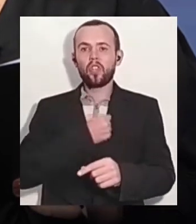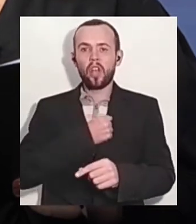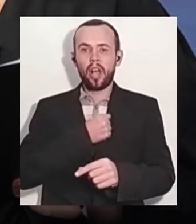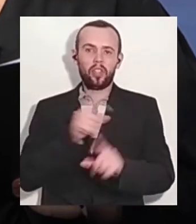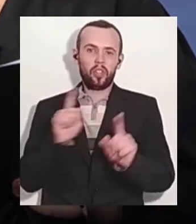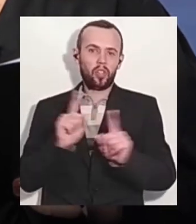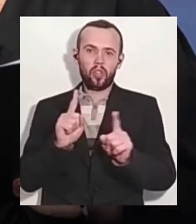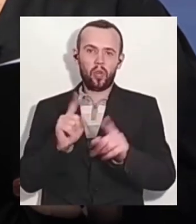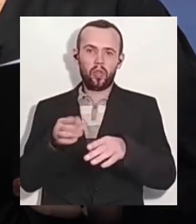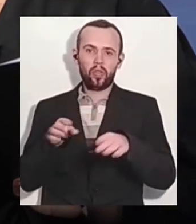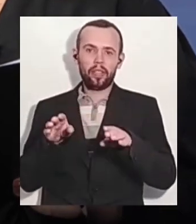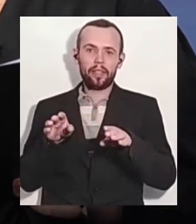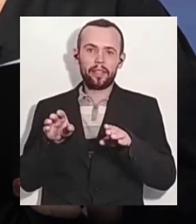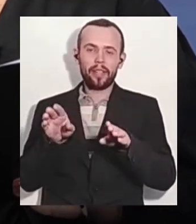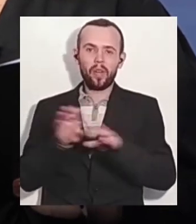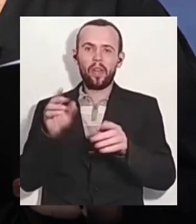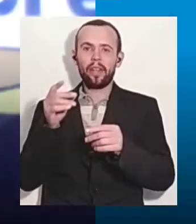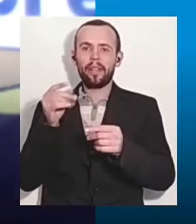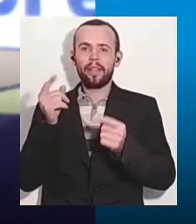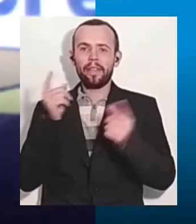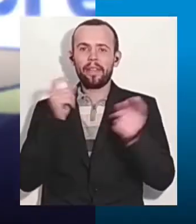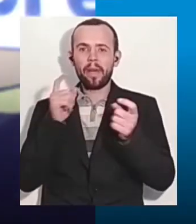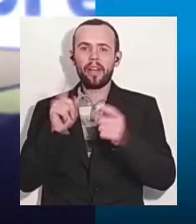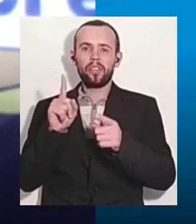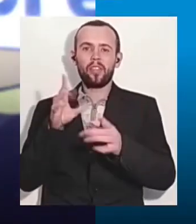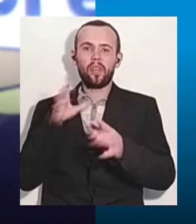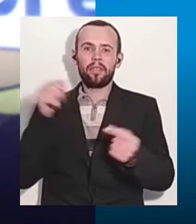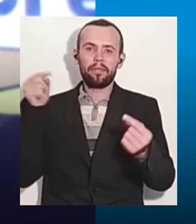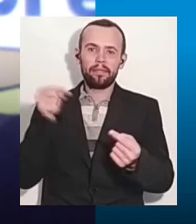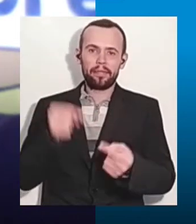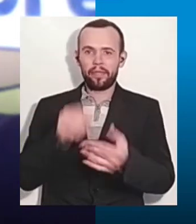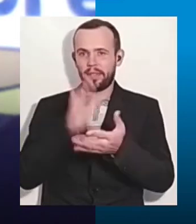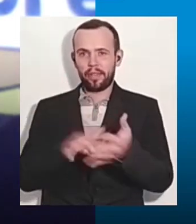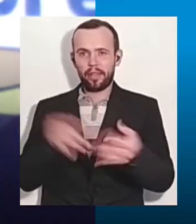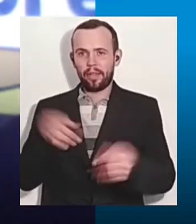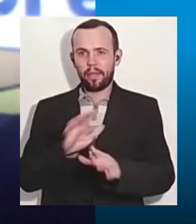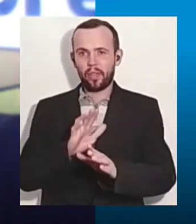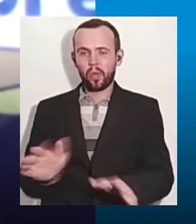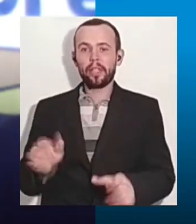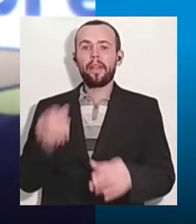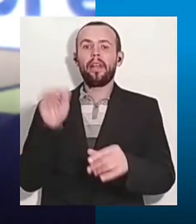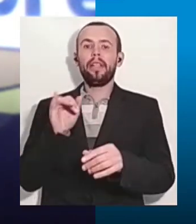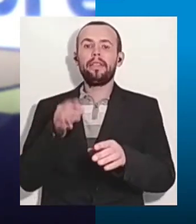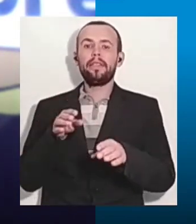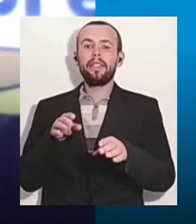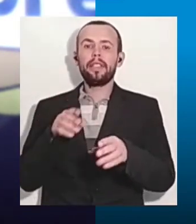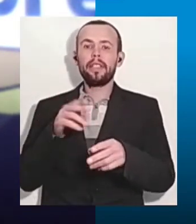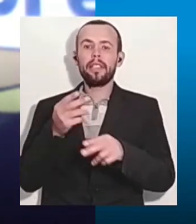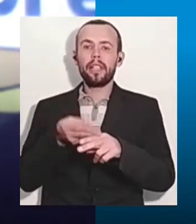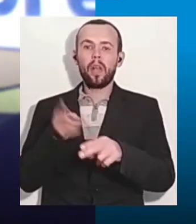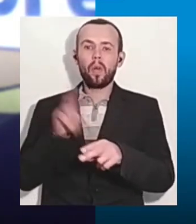вже крайня міра, але так, це крайня міра, це вже тупікова міра, коли всі